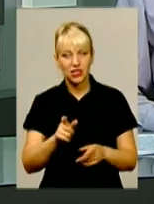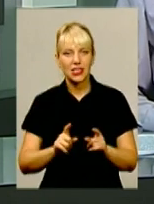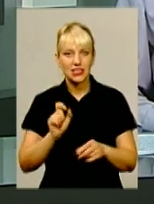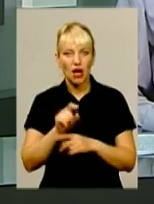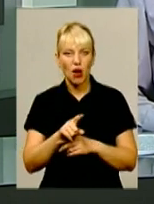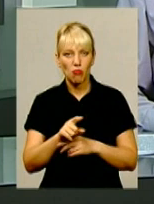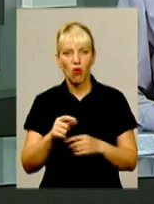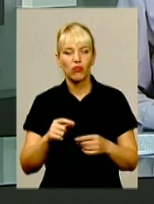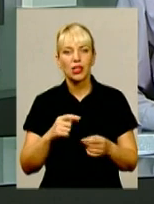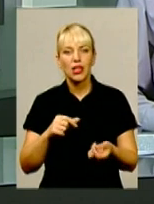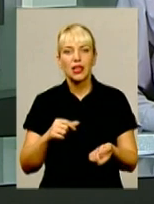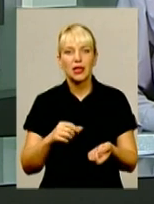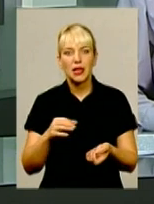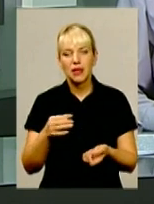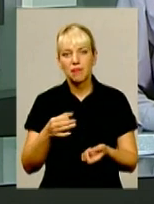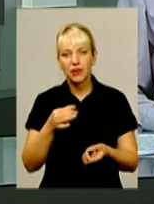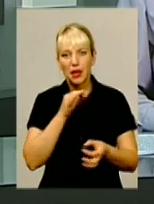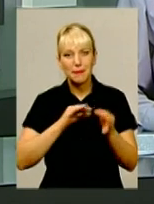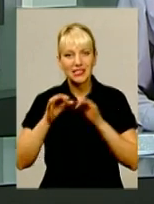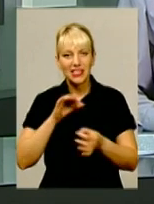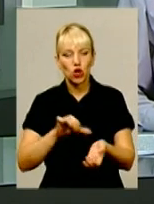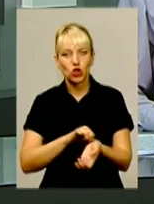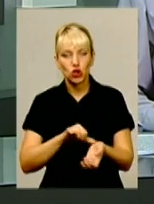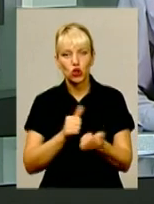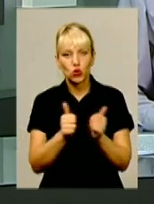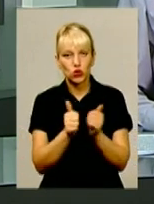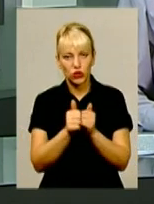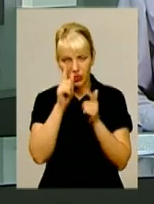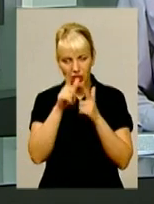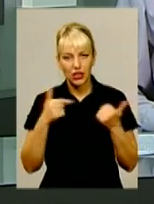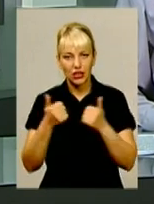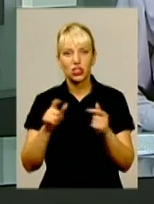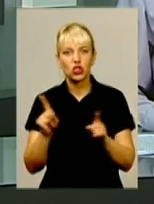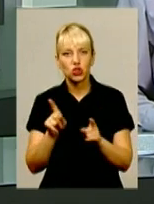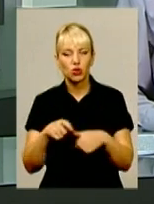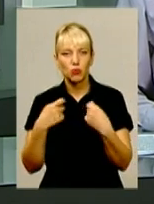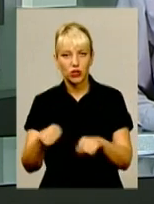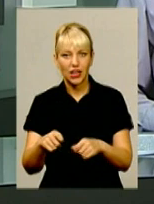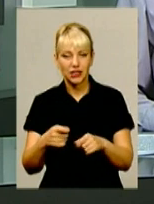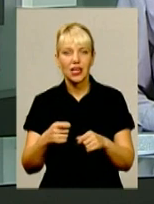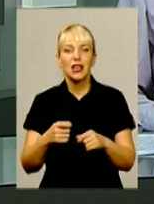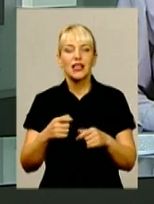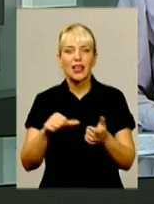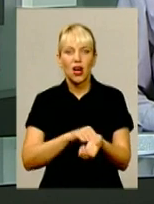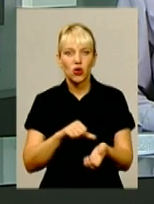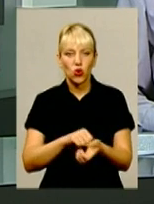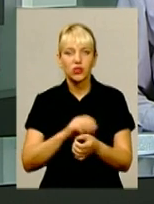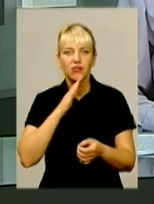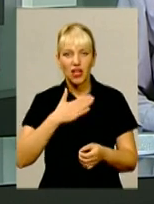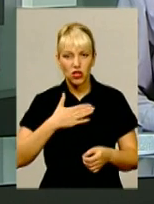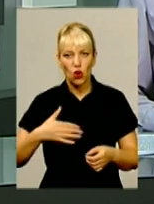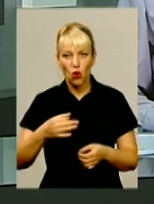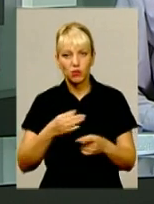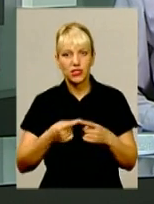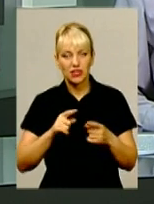психотропну речовину у сусідній країні, аби реалізувати наркотик на території нашої області. У бандеролі співробітники